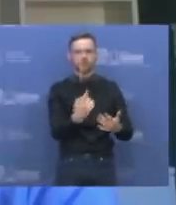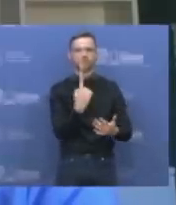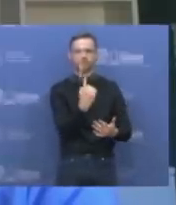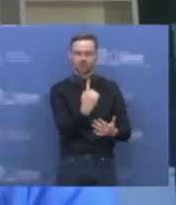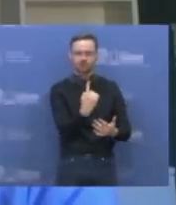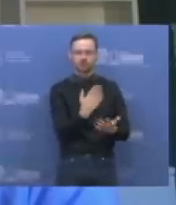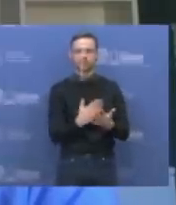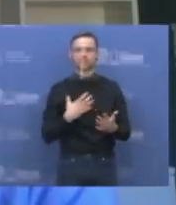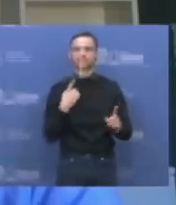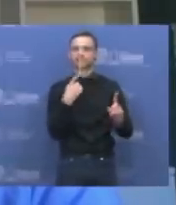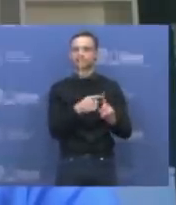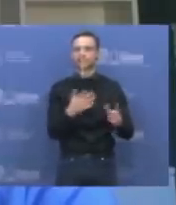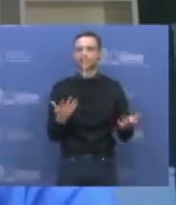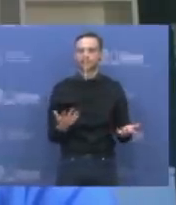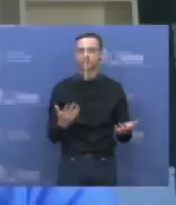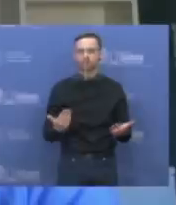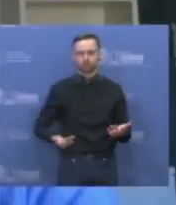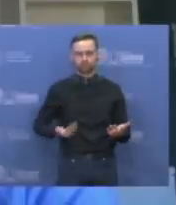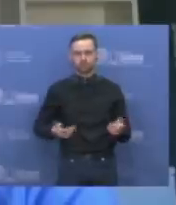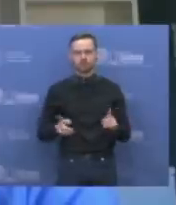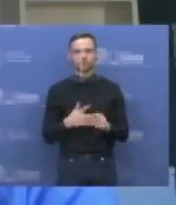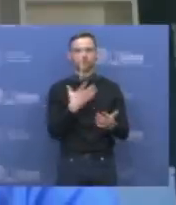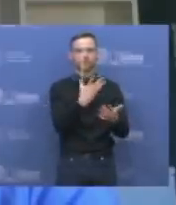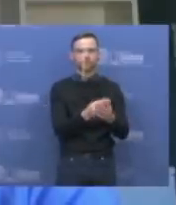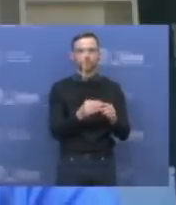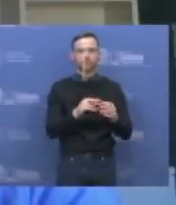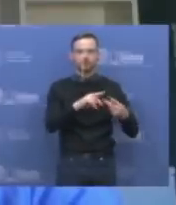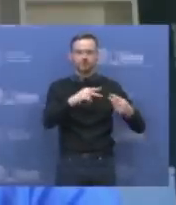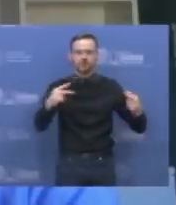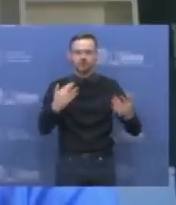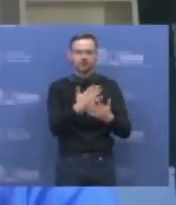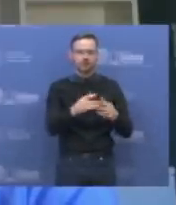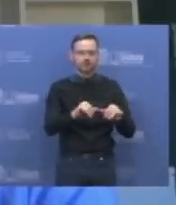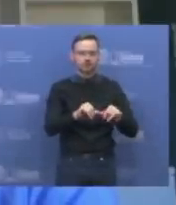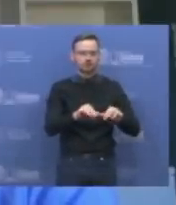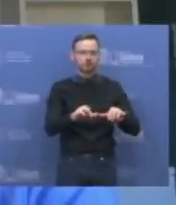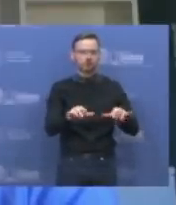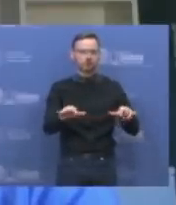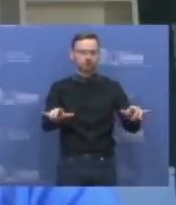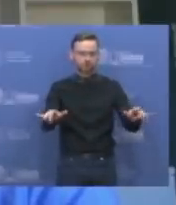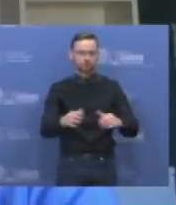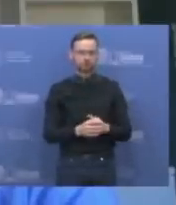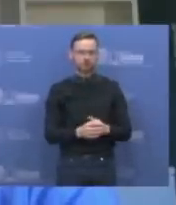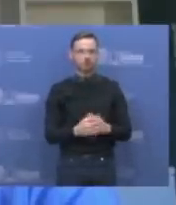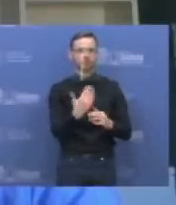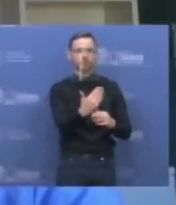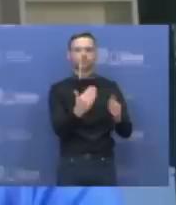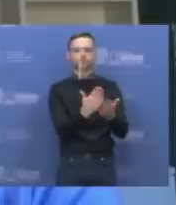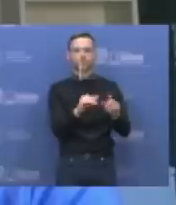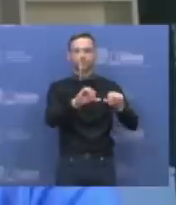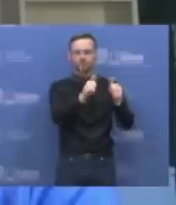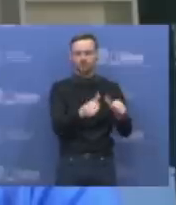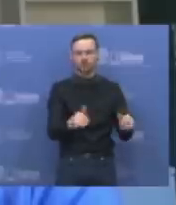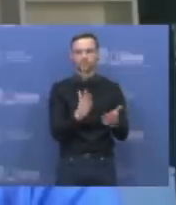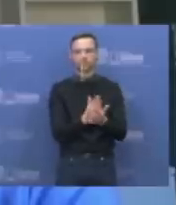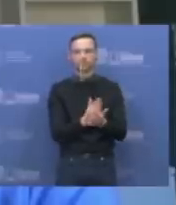išgyventi, o tai reiškia padauginti savo genus. Ir virusai yra viena iš gamtos įvairovės formų ir jie yra